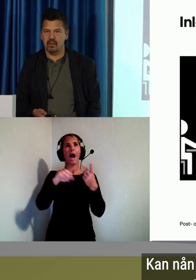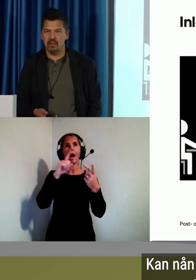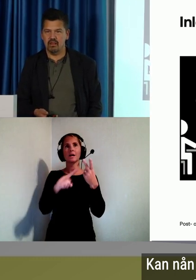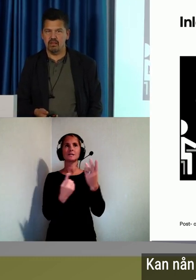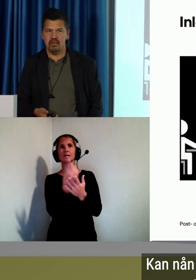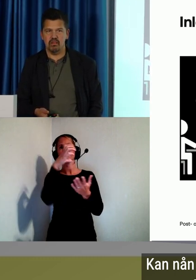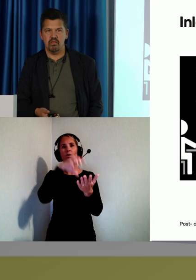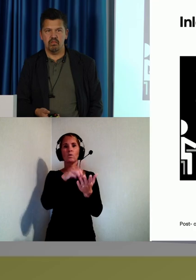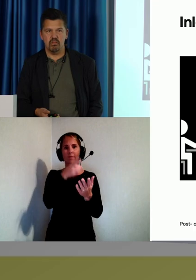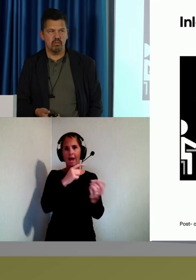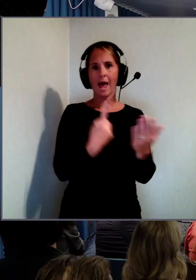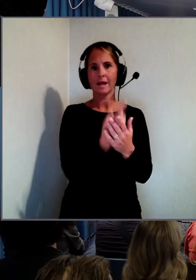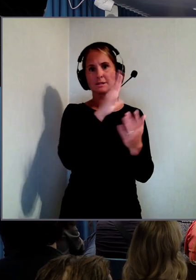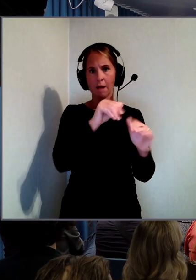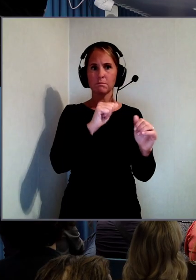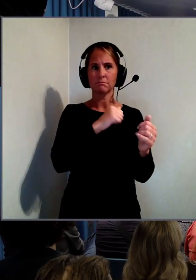skett?